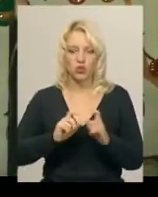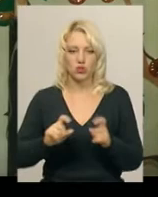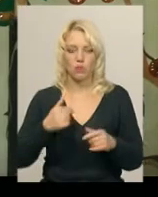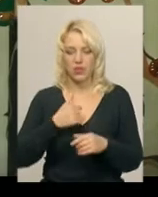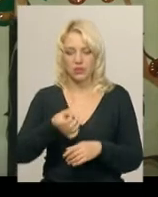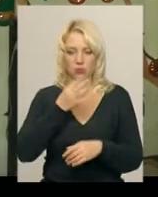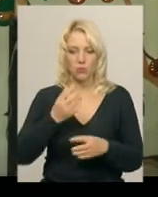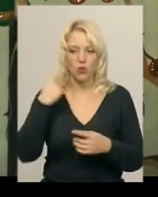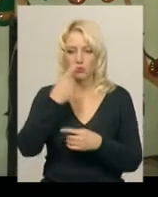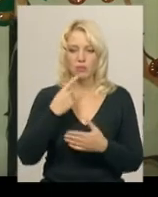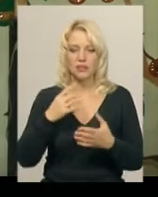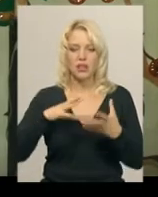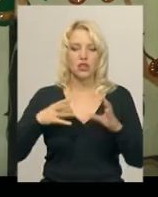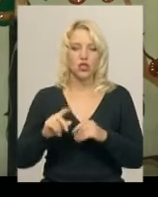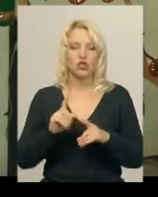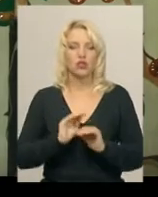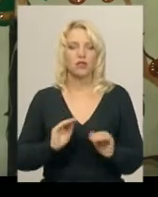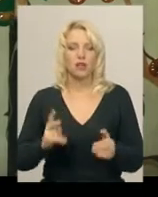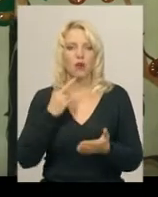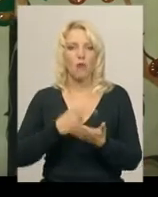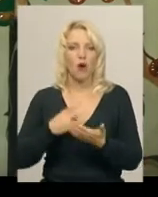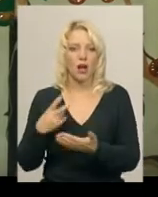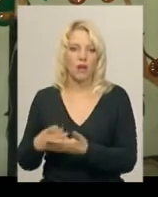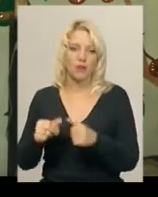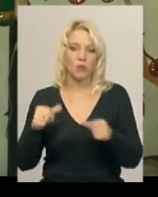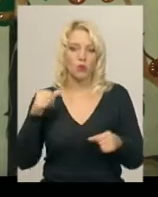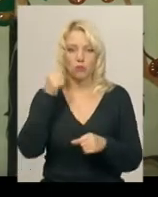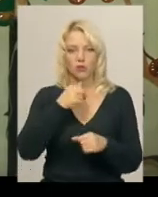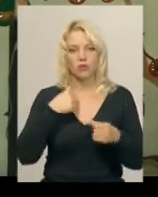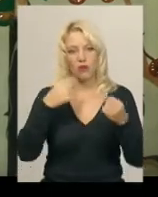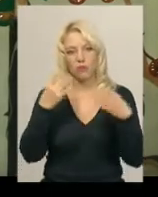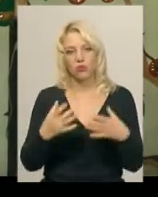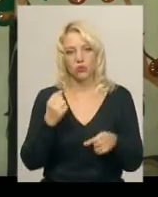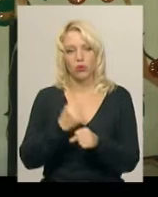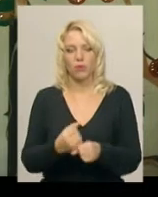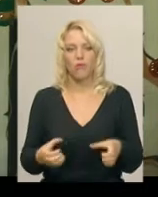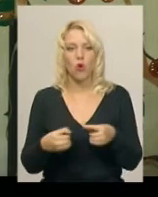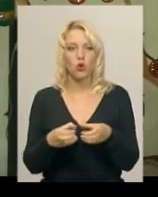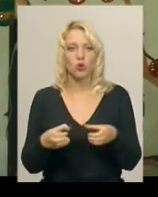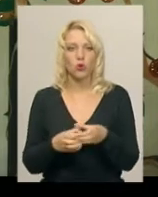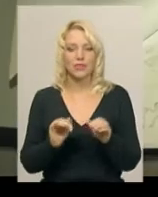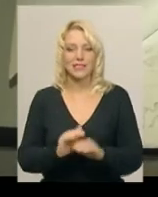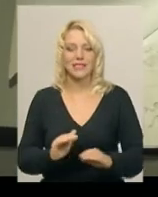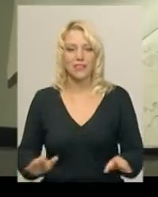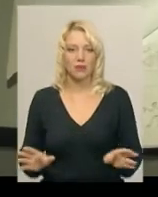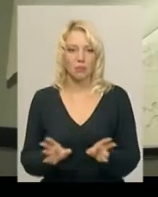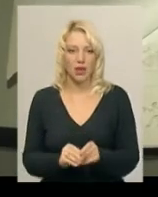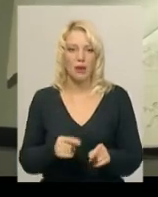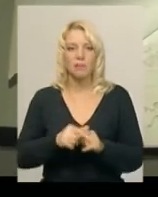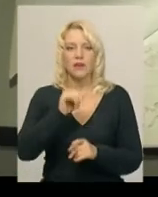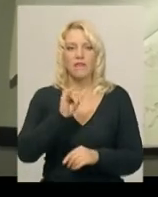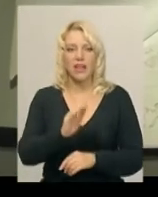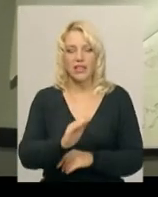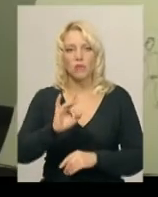результат, те, що діти показували. Ось минулого року ми просто робили, я просто робив гурток з дітьми. Вадим Подзігун